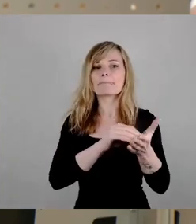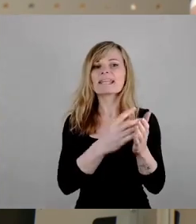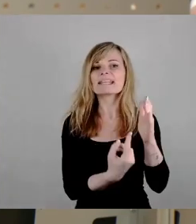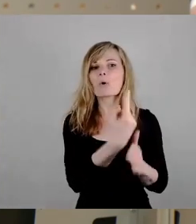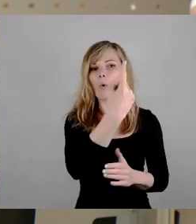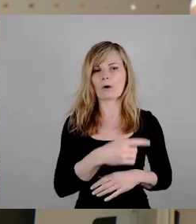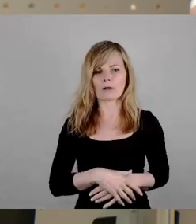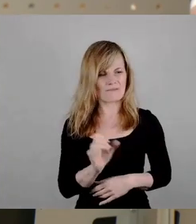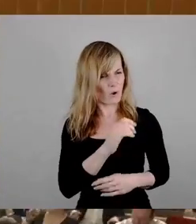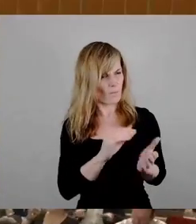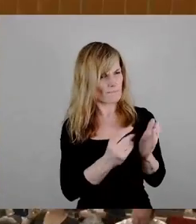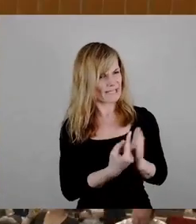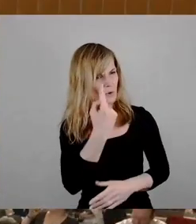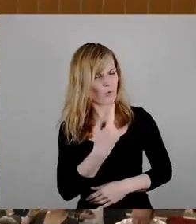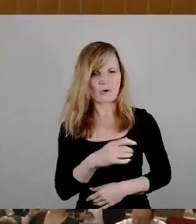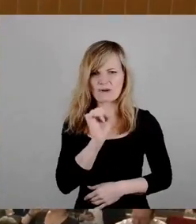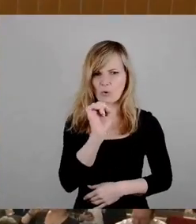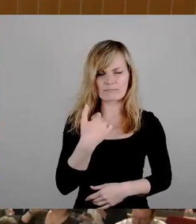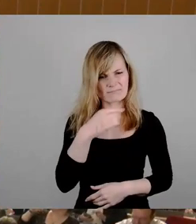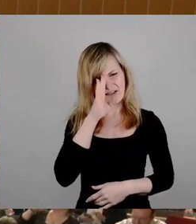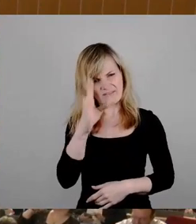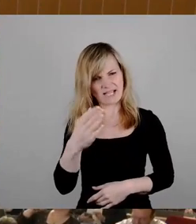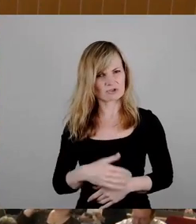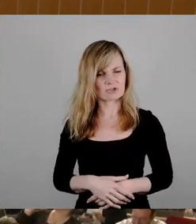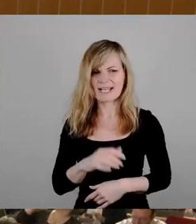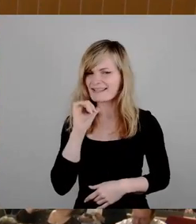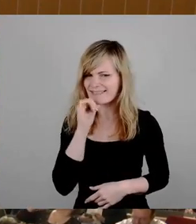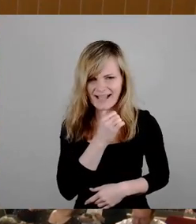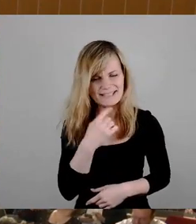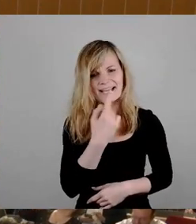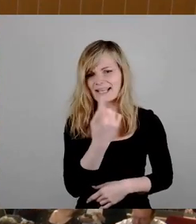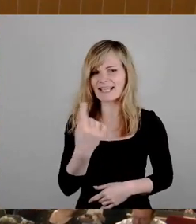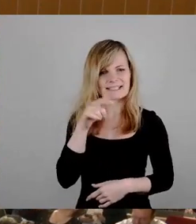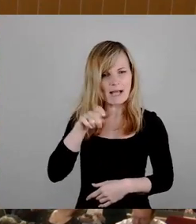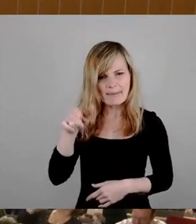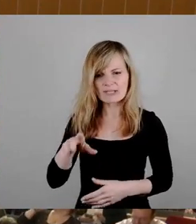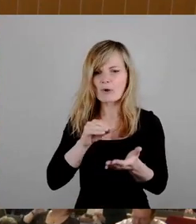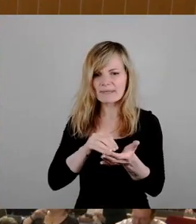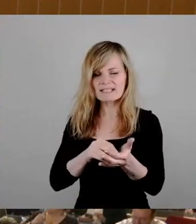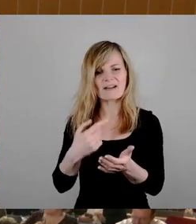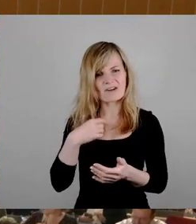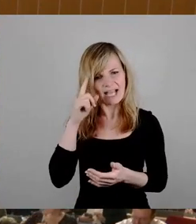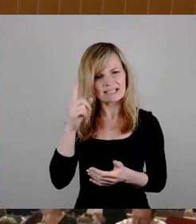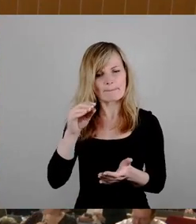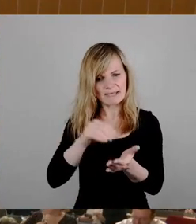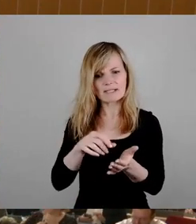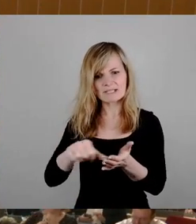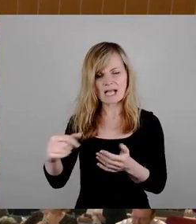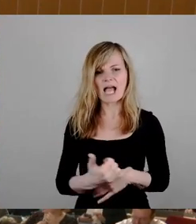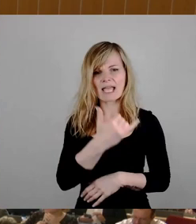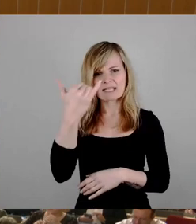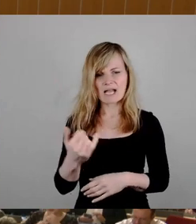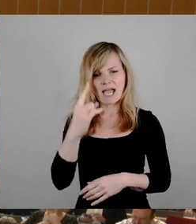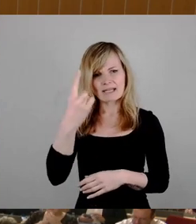Mieten hoch? Wieso gehen denn die Mieten hoch? Das ist doch totaler Irrsinn. Jeder Mensch, der mietet, weiß, er zahlt Miete und einmal im Jahr kommt das mit der Grundsteuer.